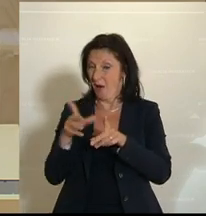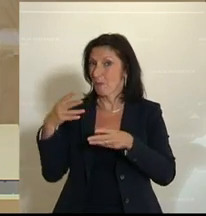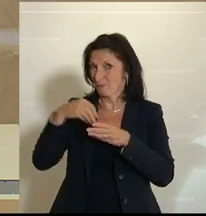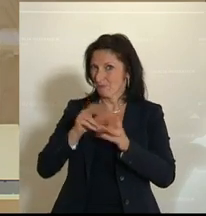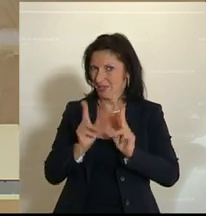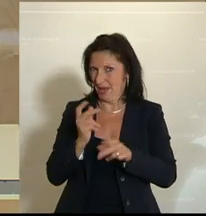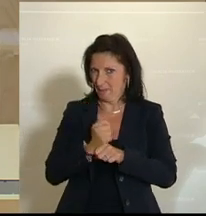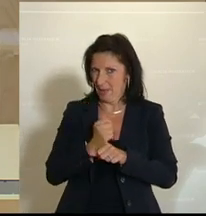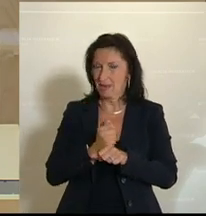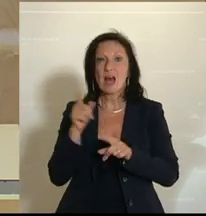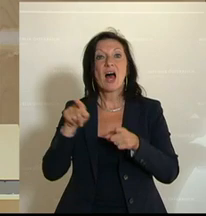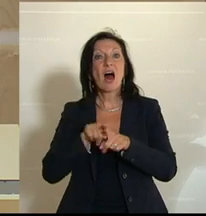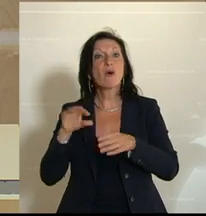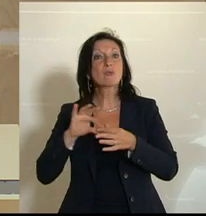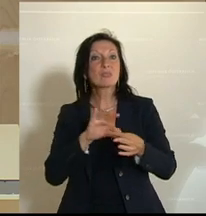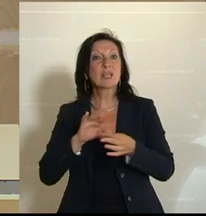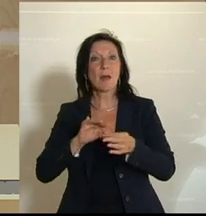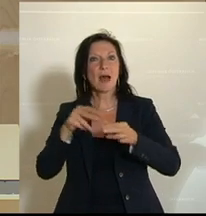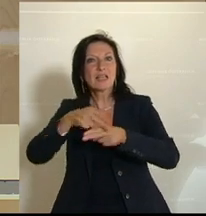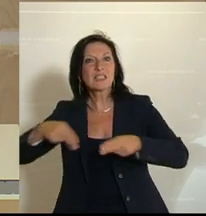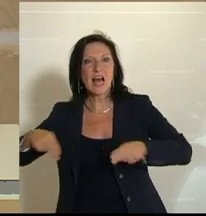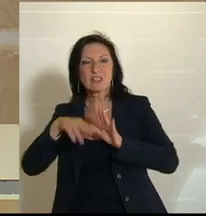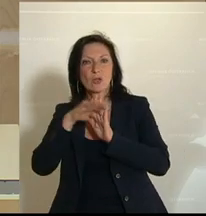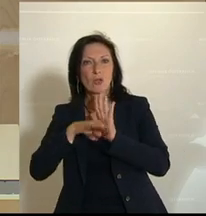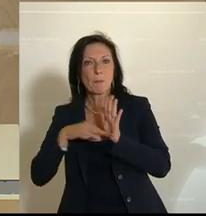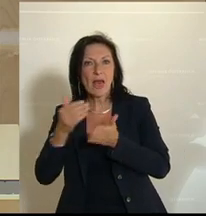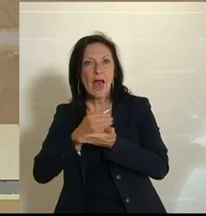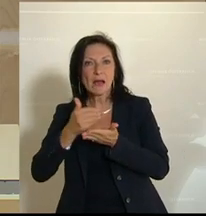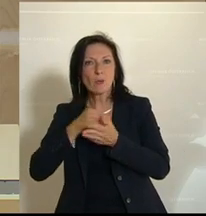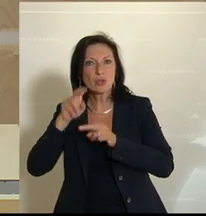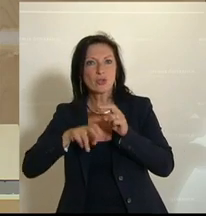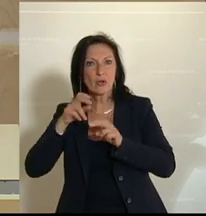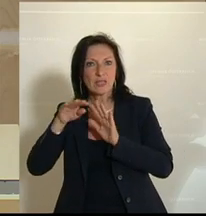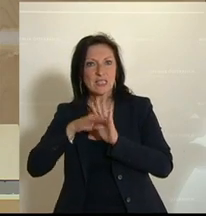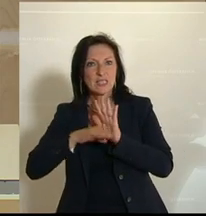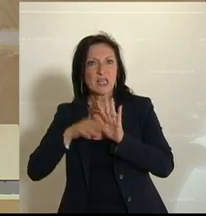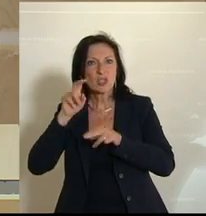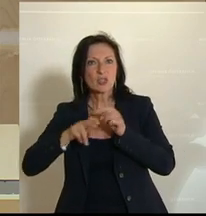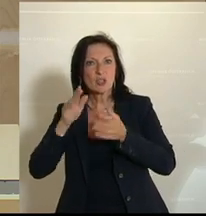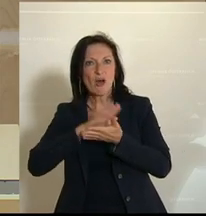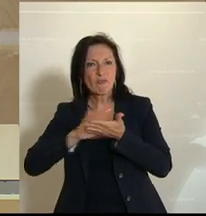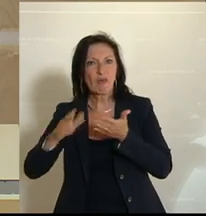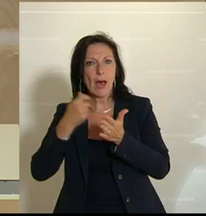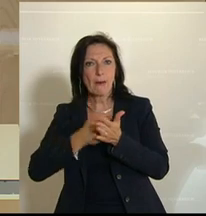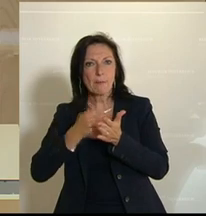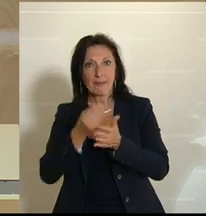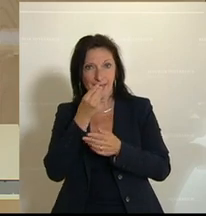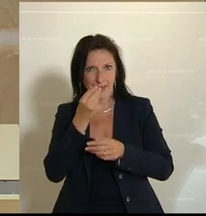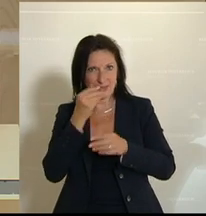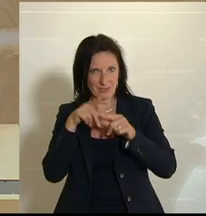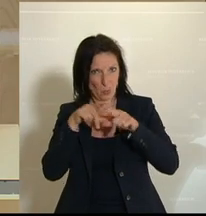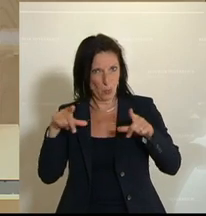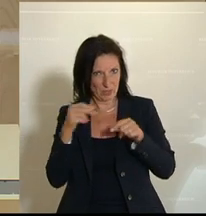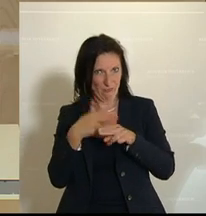dass die im Zuge des Gastronomiepakets im Einkommensteuergesetz schon geregelte steuerfreie Betrag für Essensgutscheine für Dienstnehmerinnen